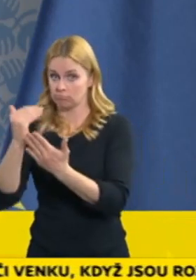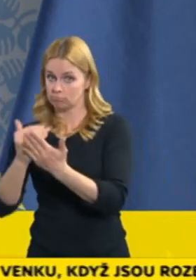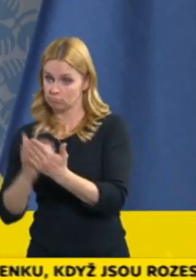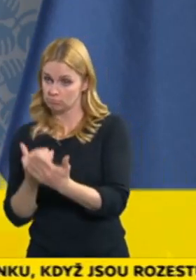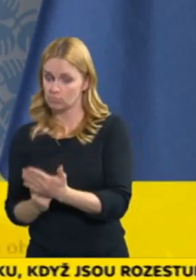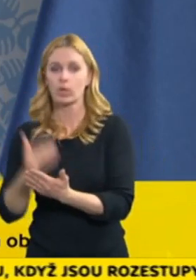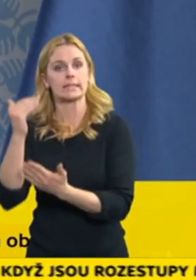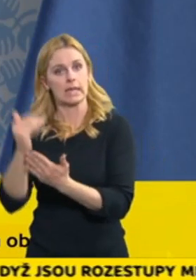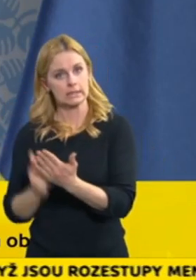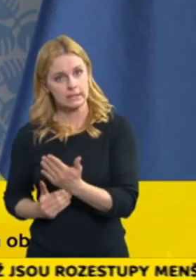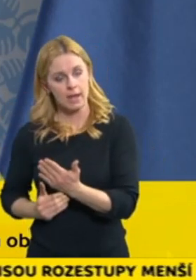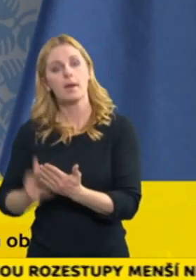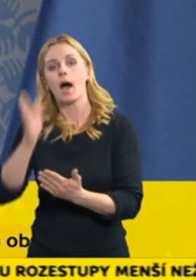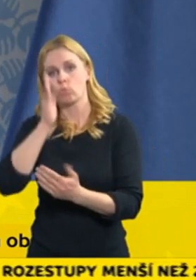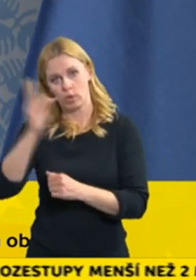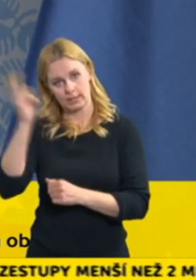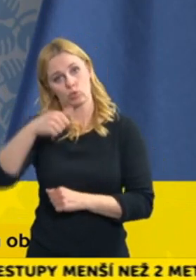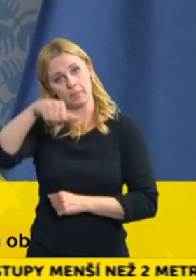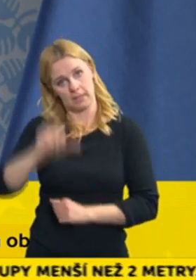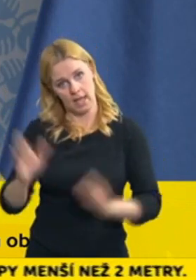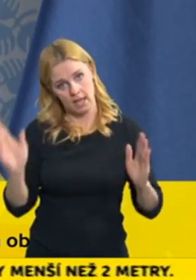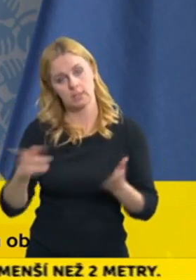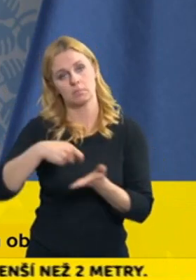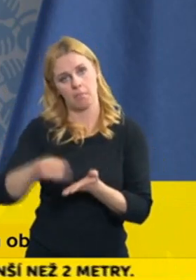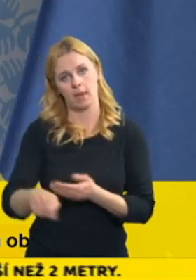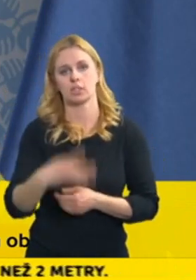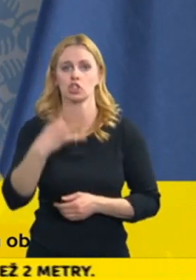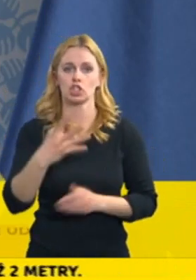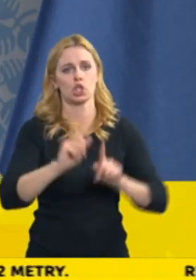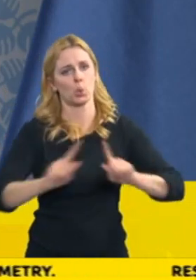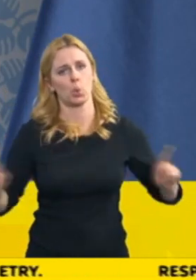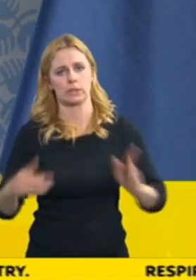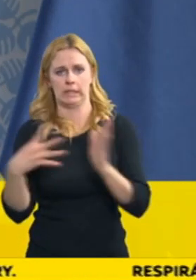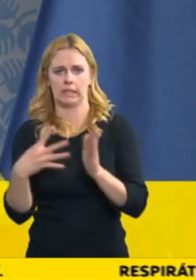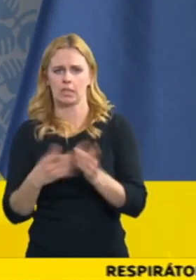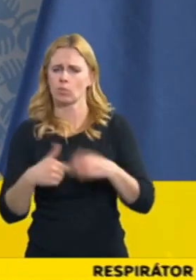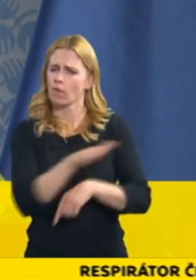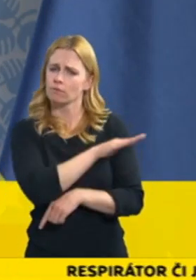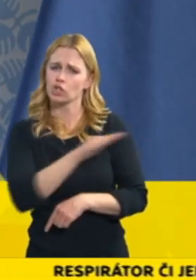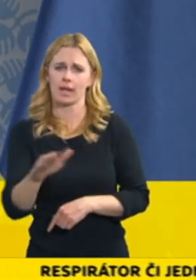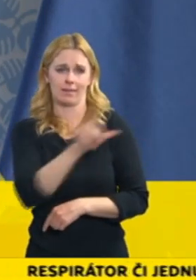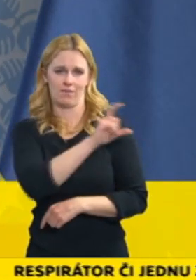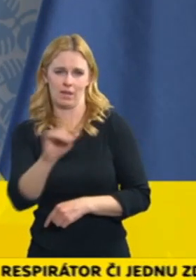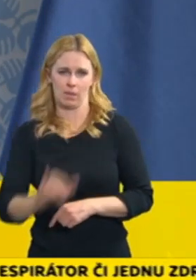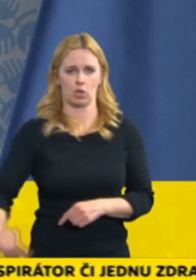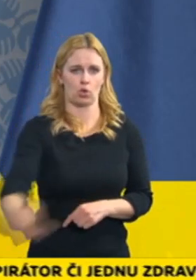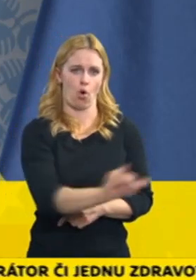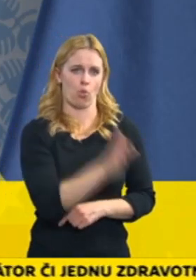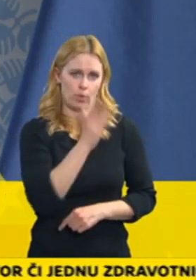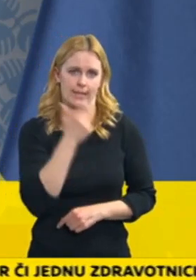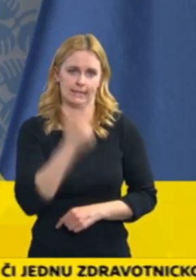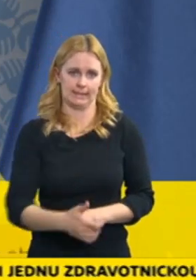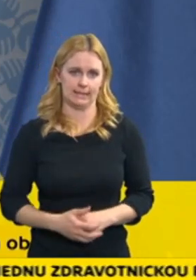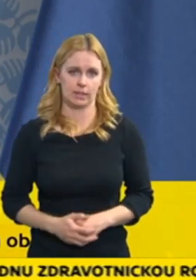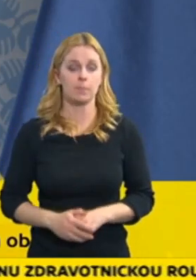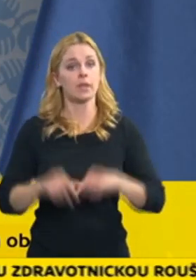dávek nebo čtyřech testů za měsíc pro jakoukoliv firmu, která si je pořídí a dá je svým zaměstnancům. A toto bychom chtěli